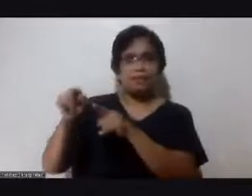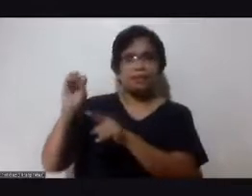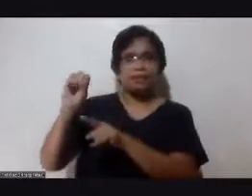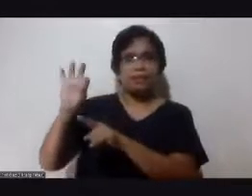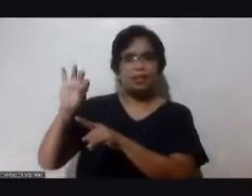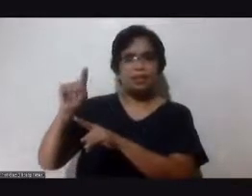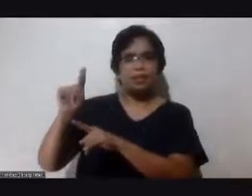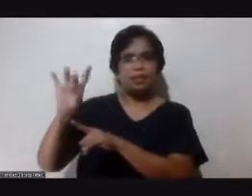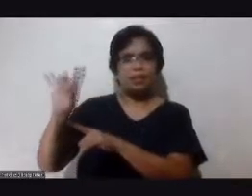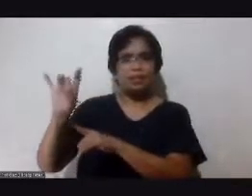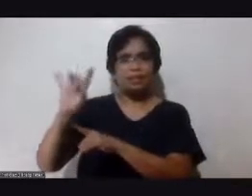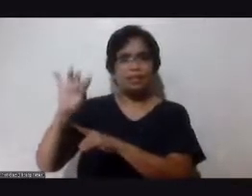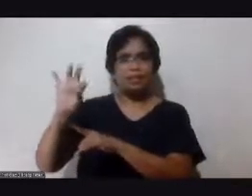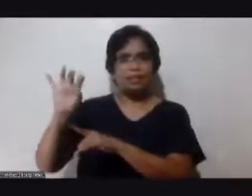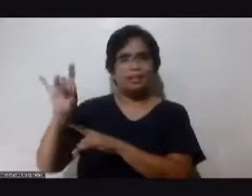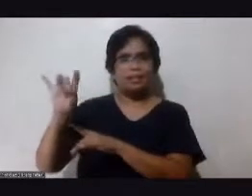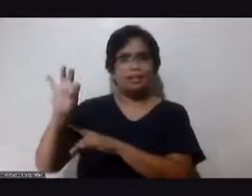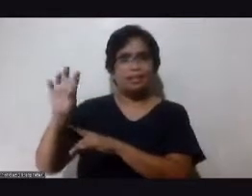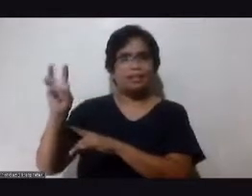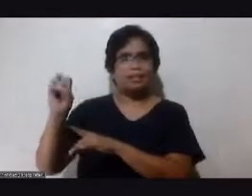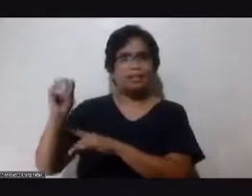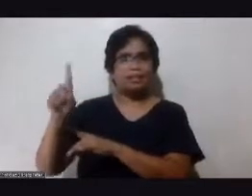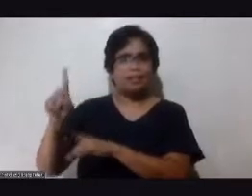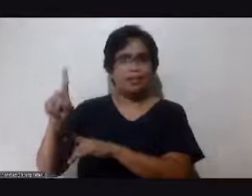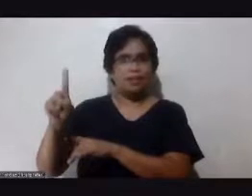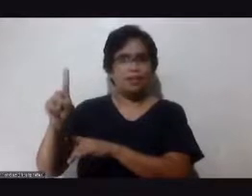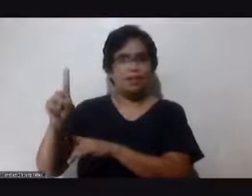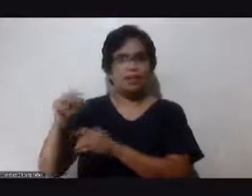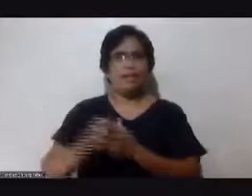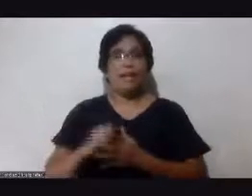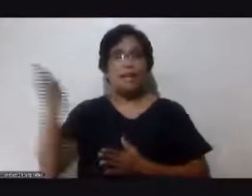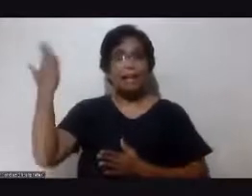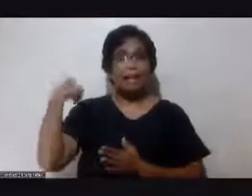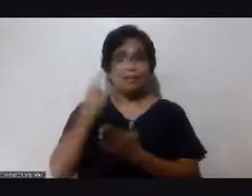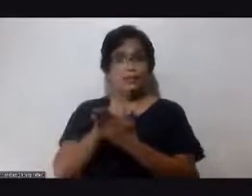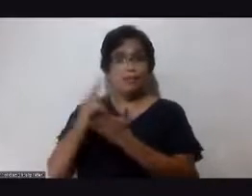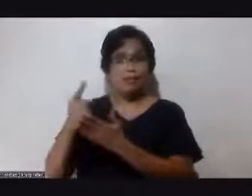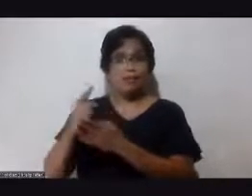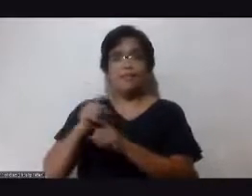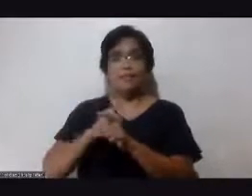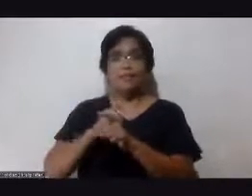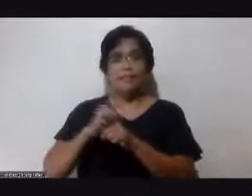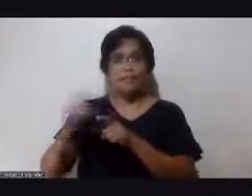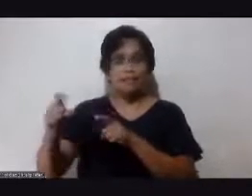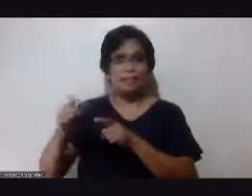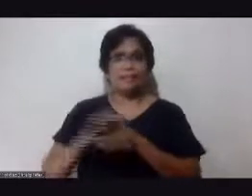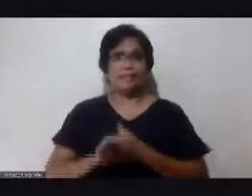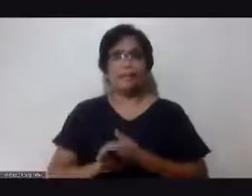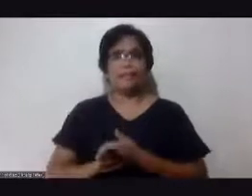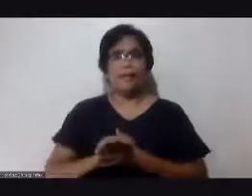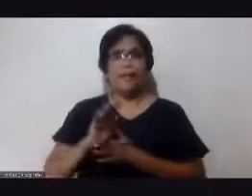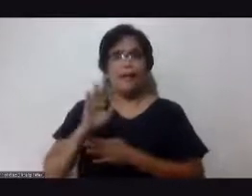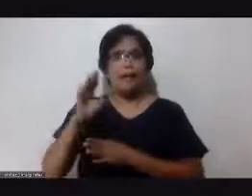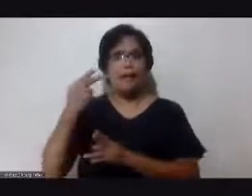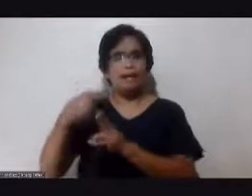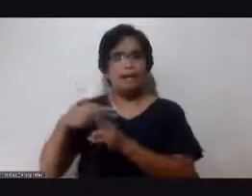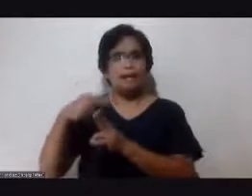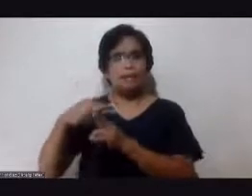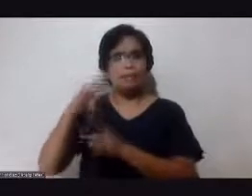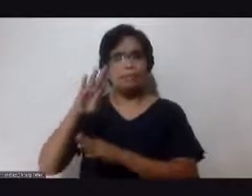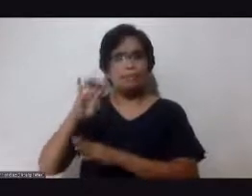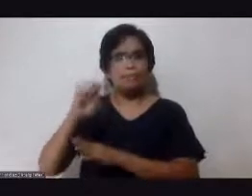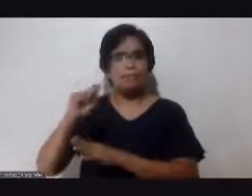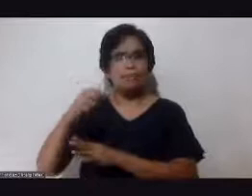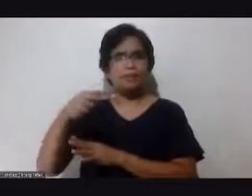89 89 601 last week may nag-text saka yung Brother Englo si Betzaida Banaag